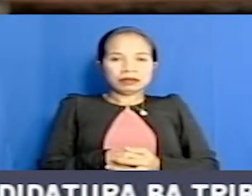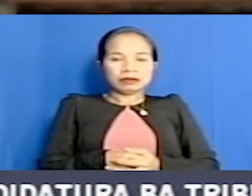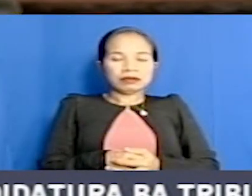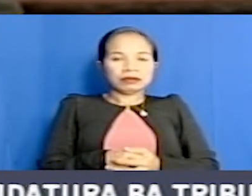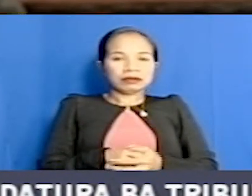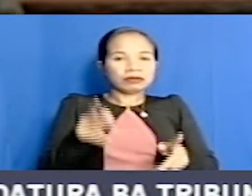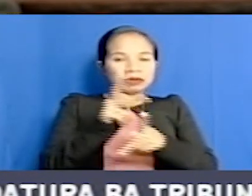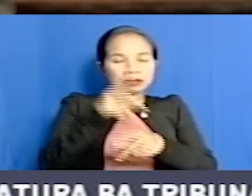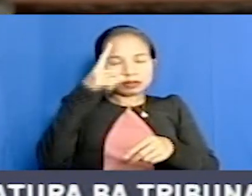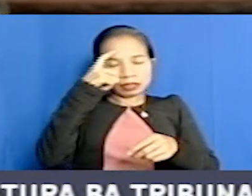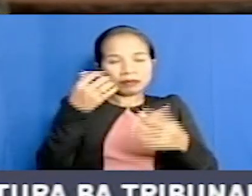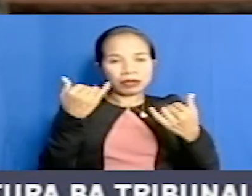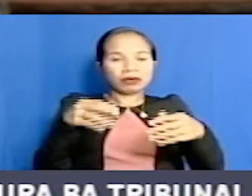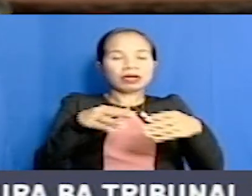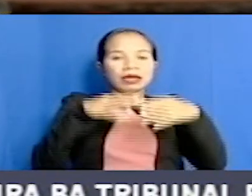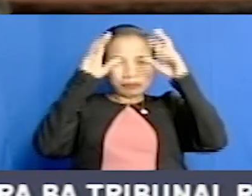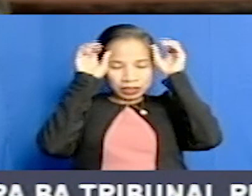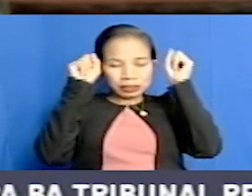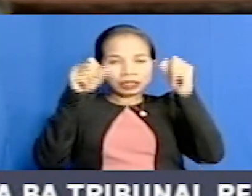tamba' agora presidenta autoridade los ha'or.